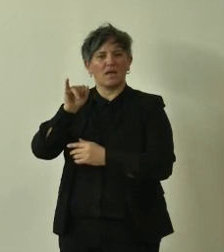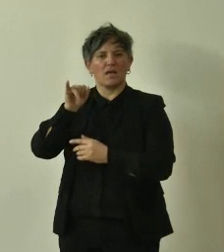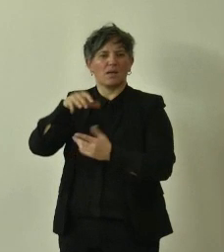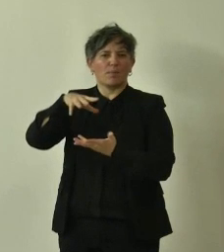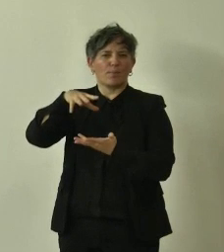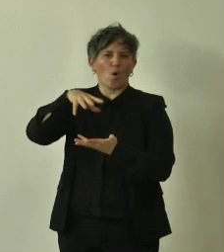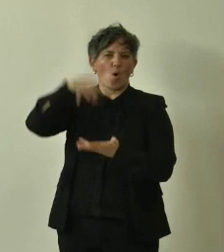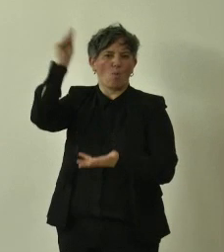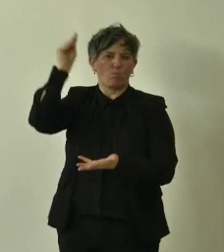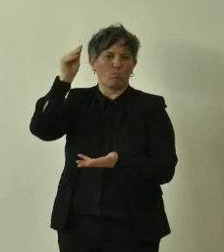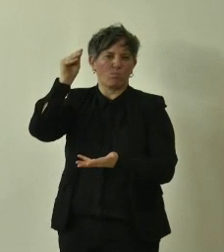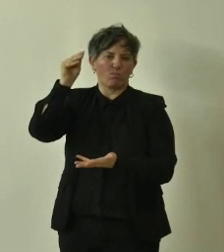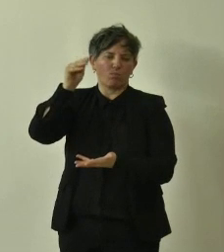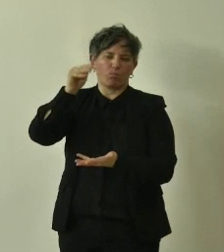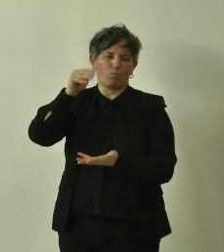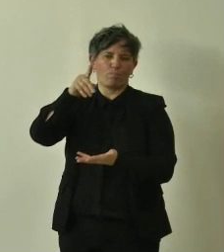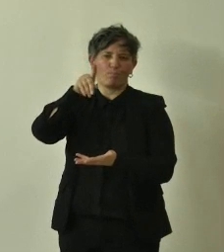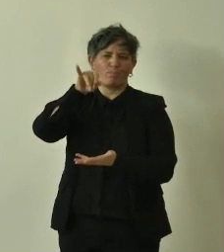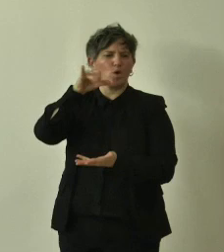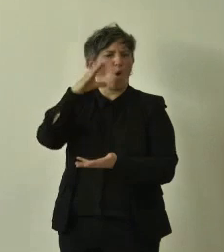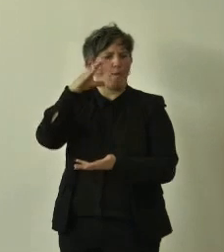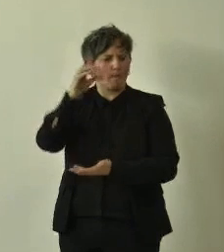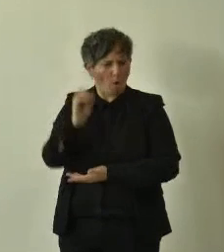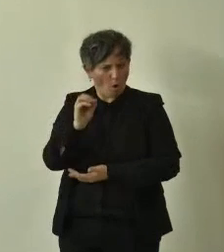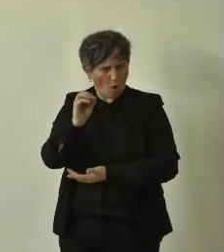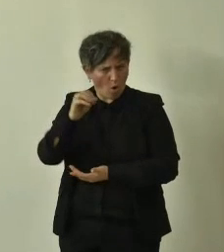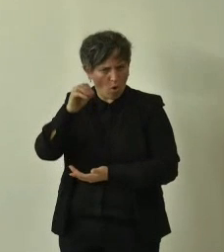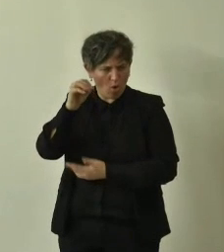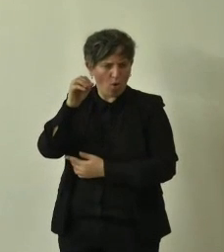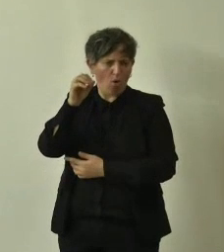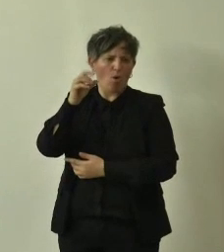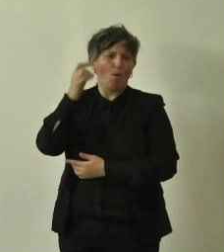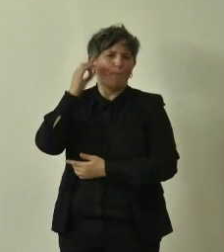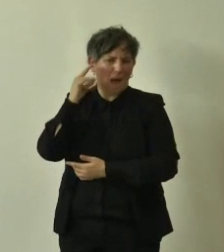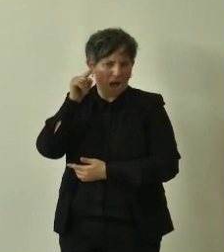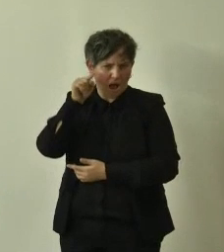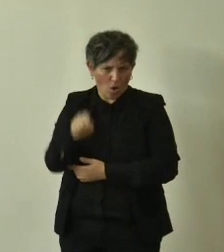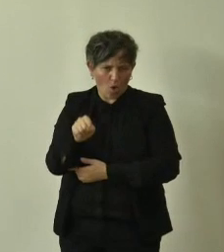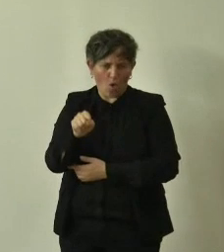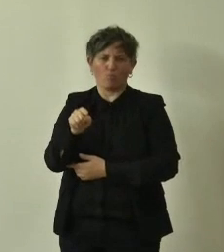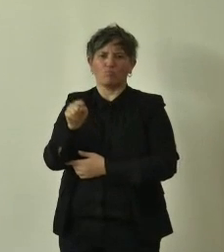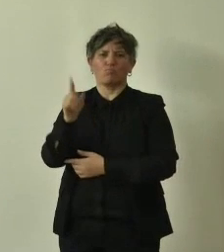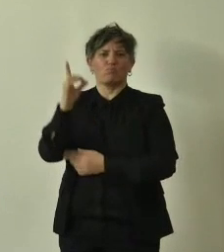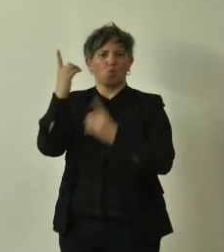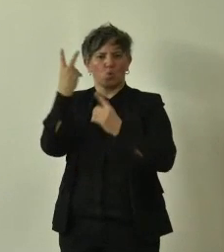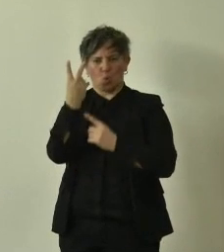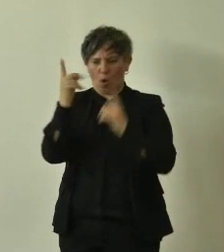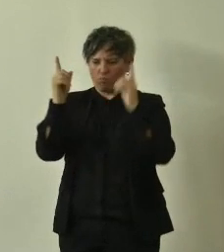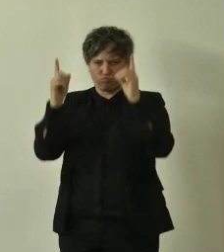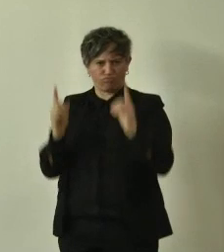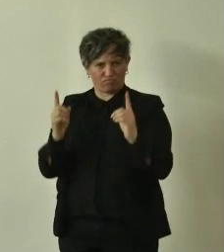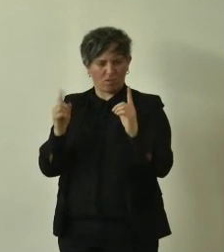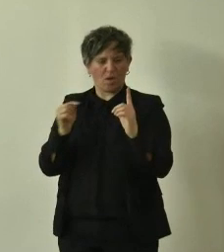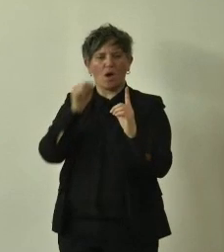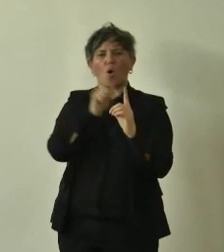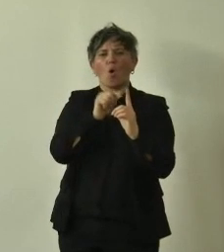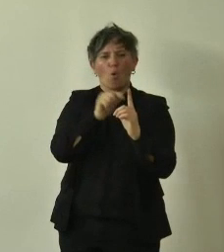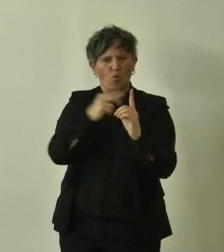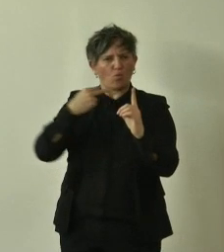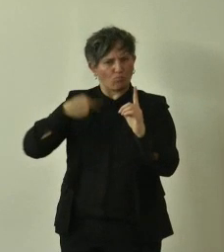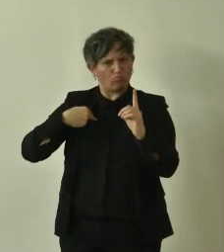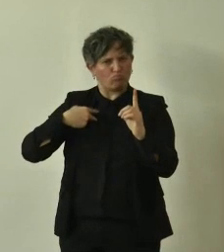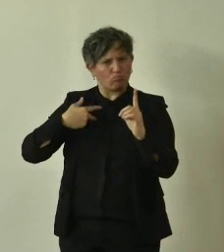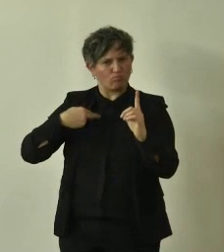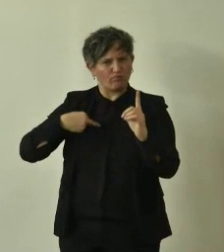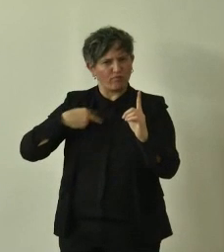entrambi a breve distanza uno è ancora vivo e lo potete vedere nel